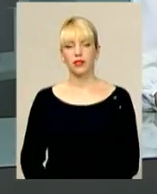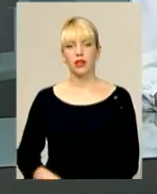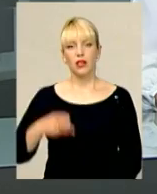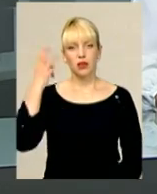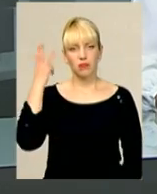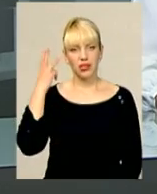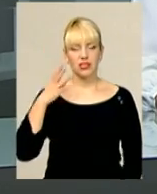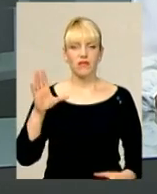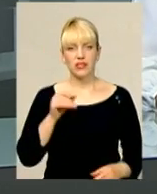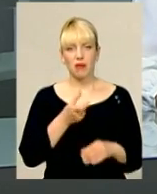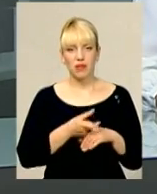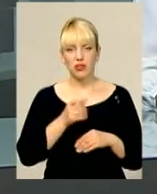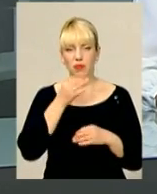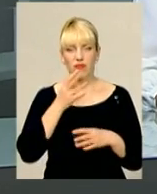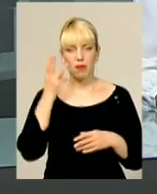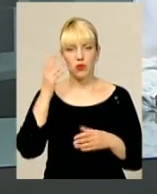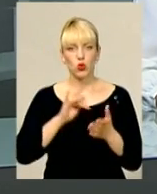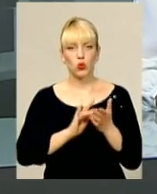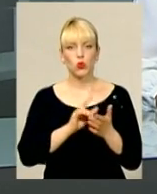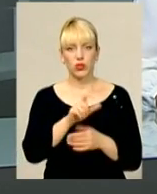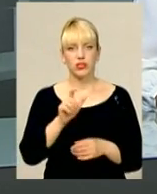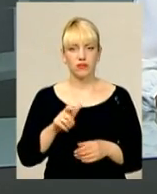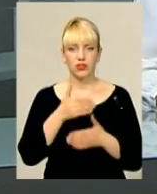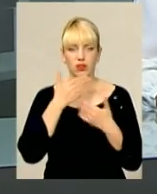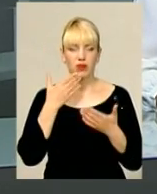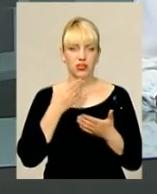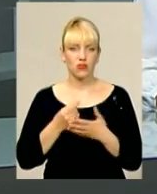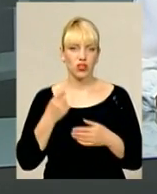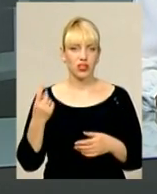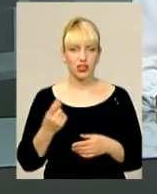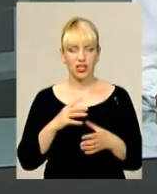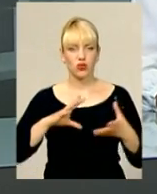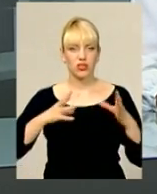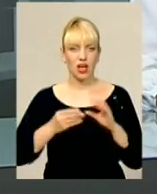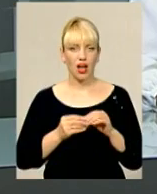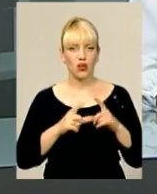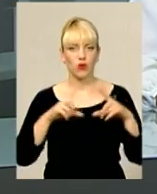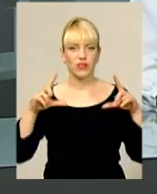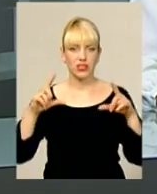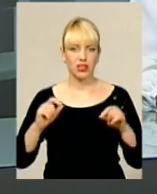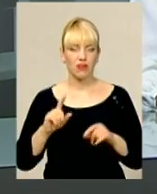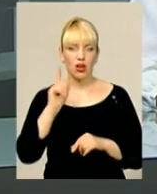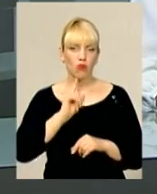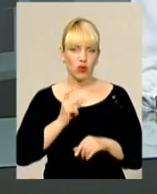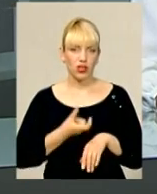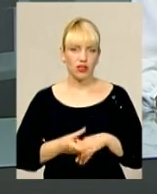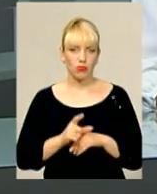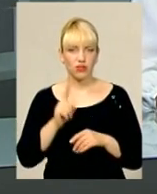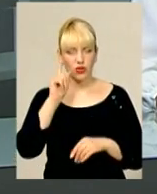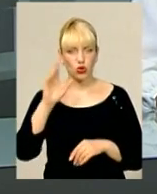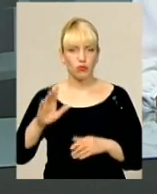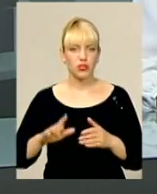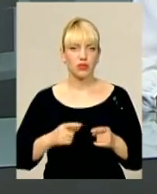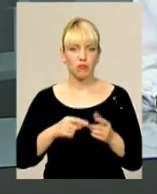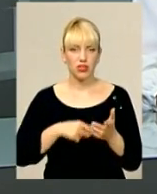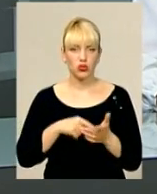Хмельниччина все більше приваблює туристів та при цьому не має своєї єдиної загальної візитівки. Поки що найбільш відоме місто краю – це